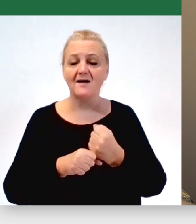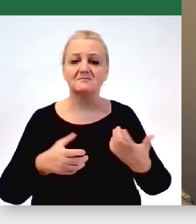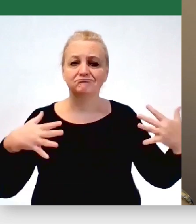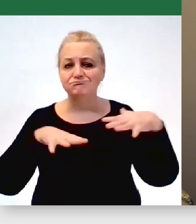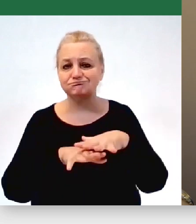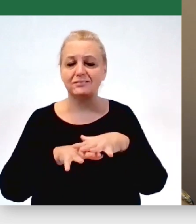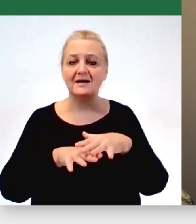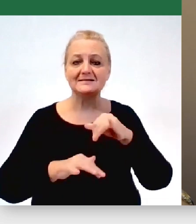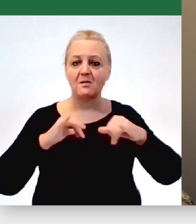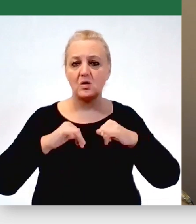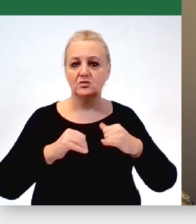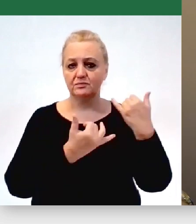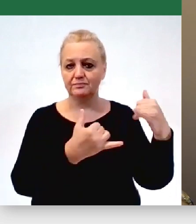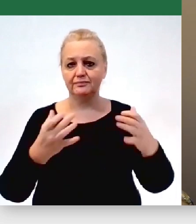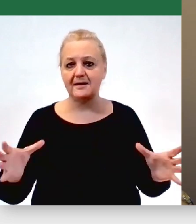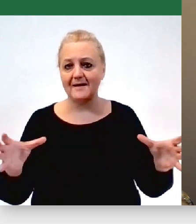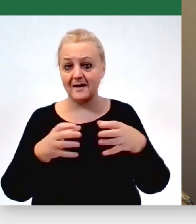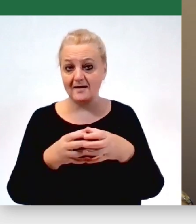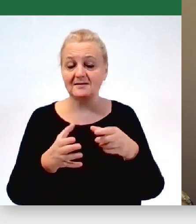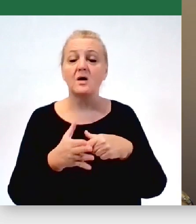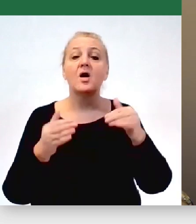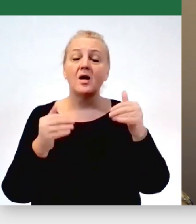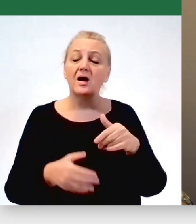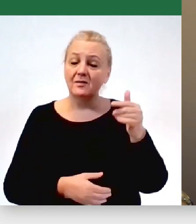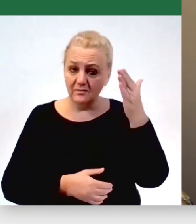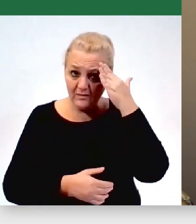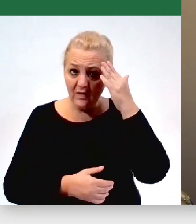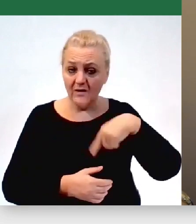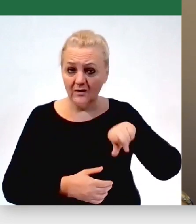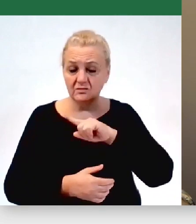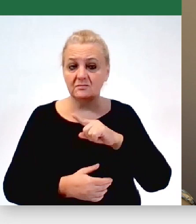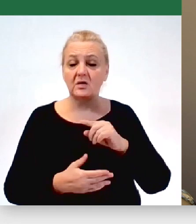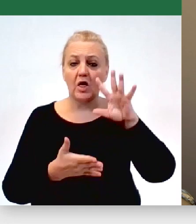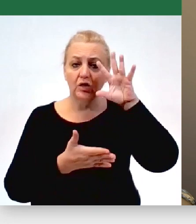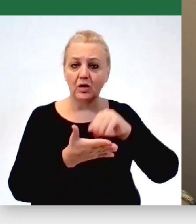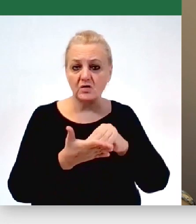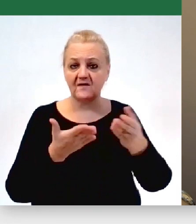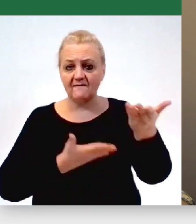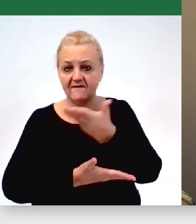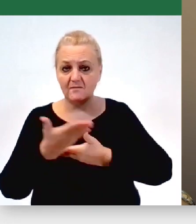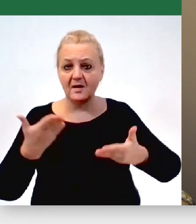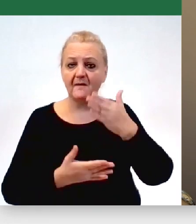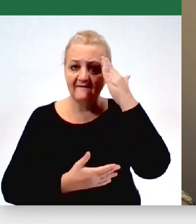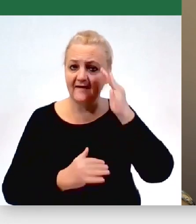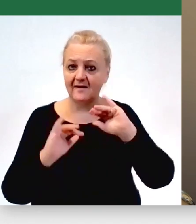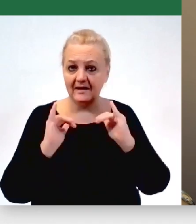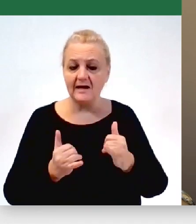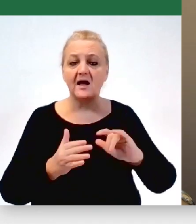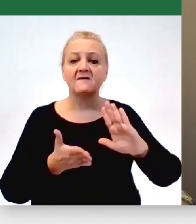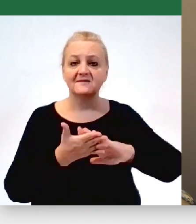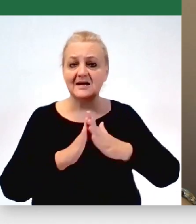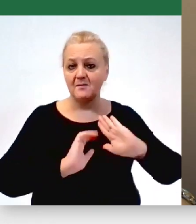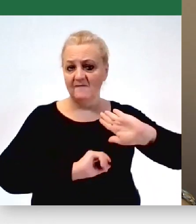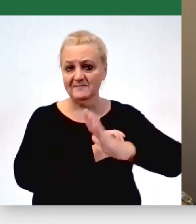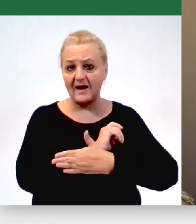potrafimy raz, że jeszcze bardziej wymienić się doświadczeniami i się wzajemnie wspierać, bo